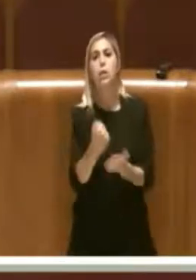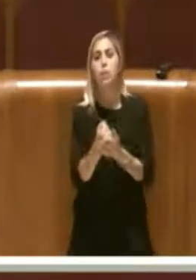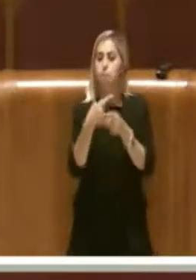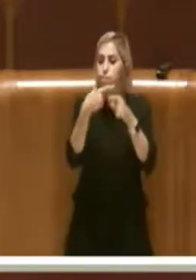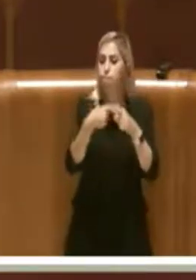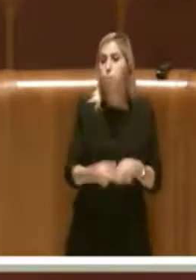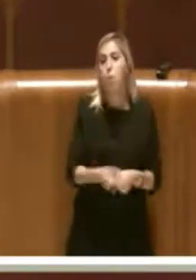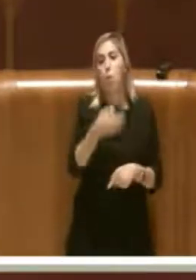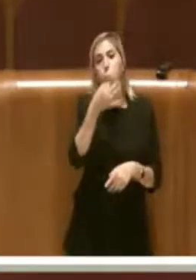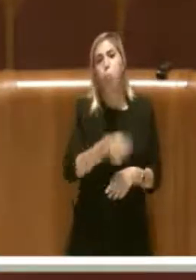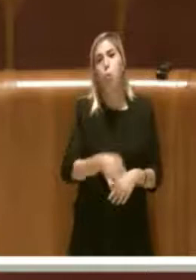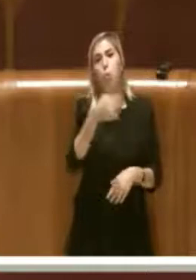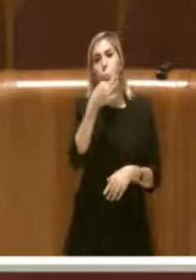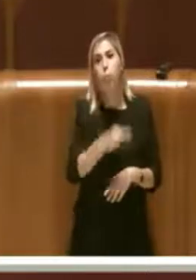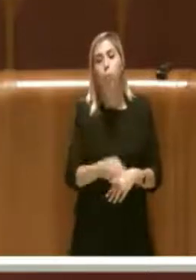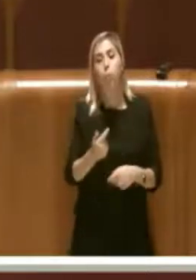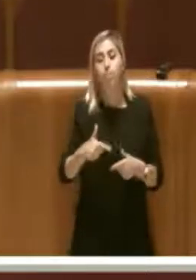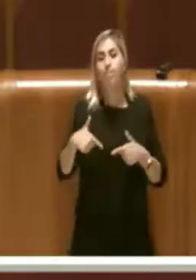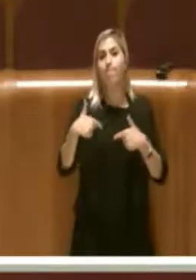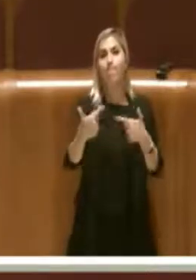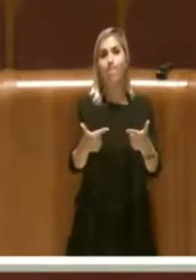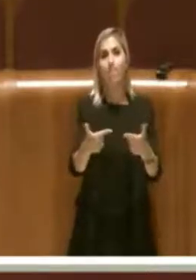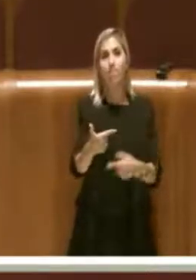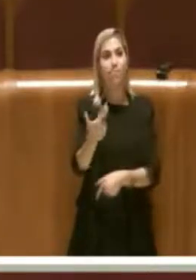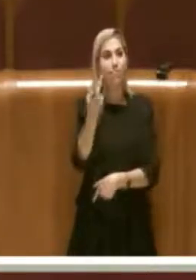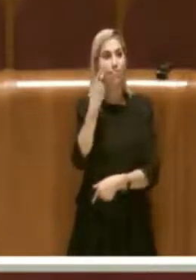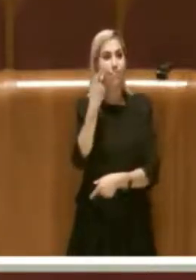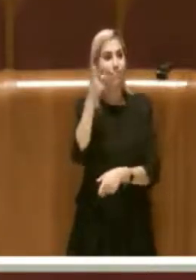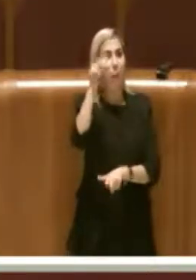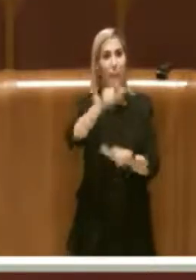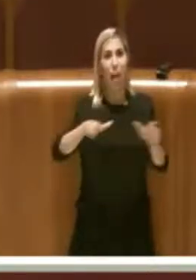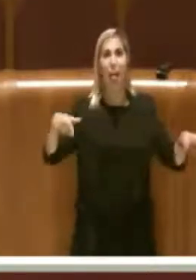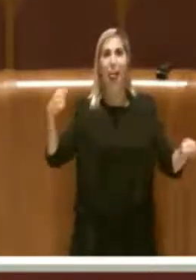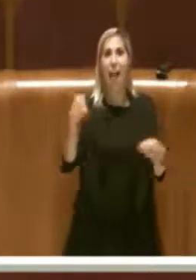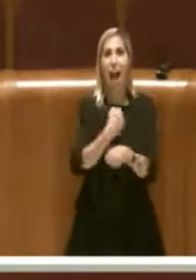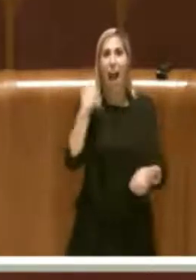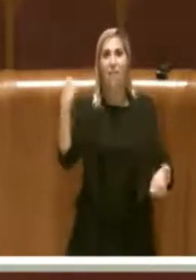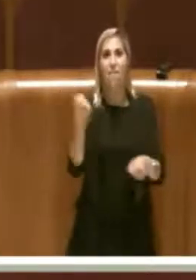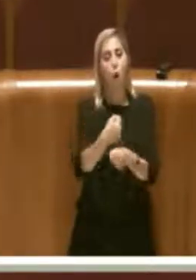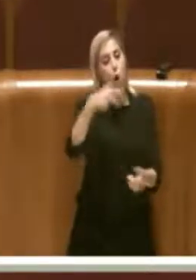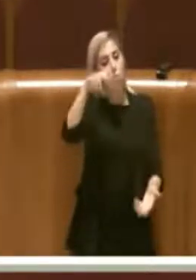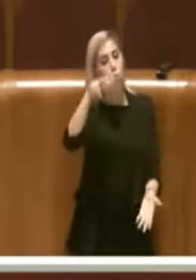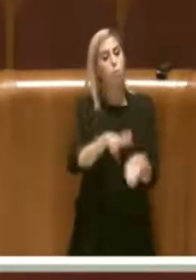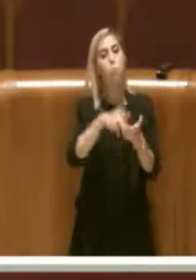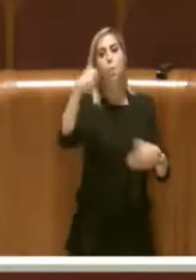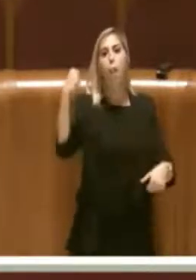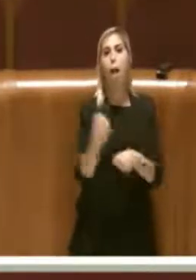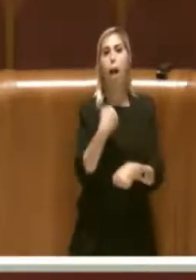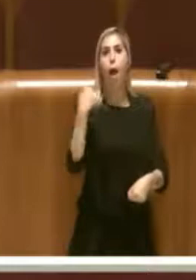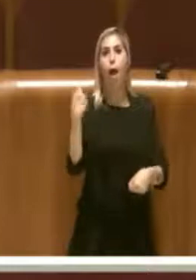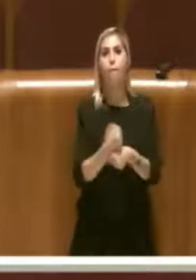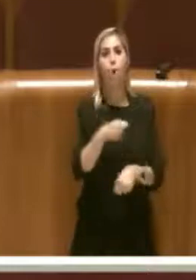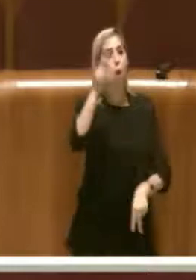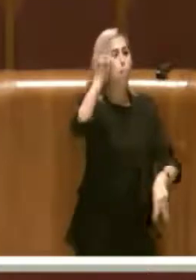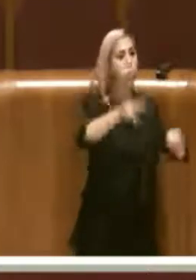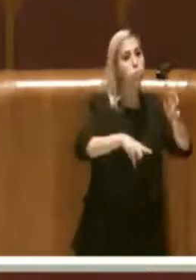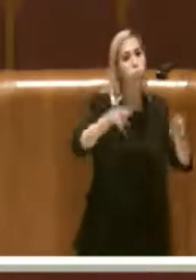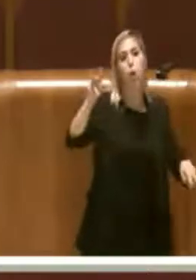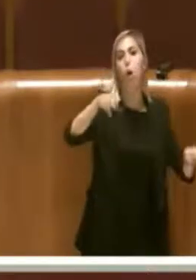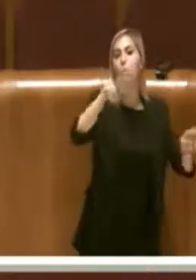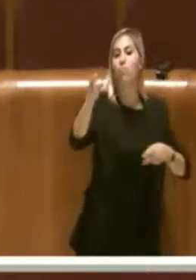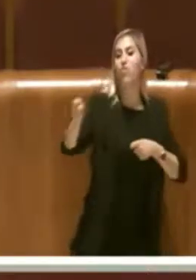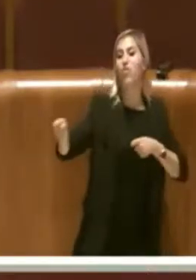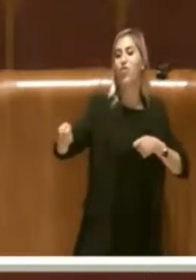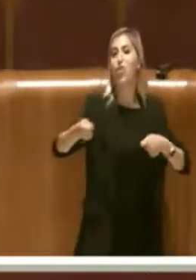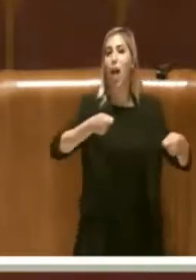l'opportunità offerta dai guardamacchine autorizzati in ordine al controllo e alla